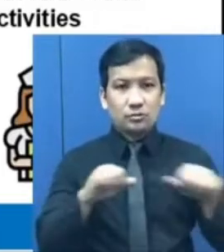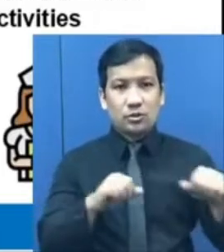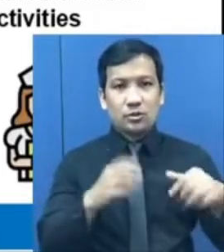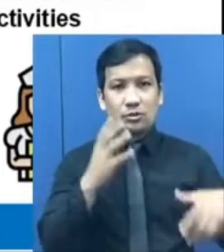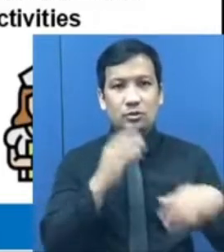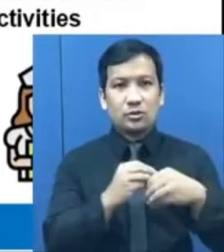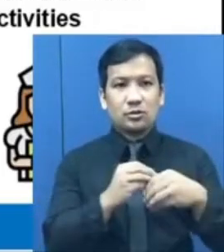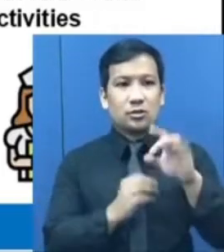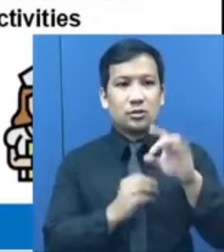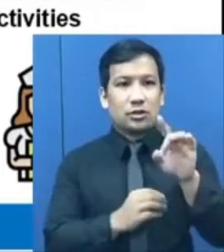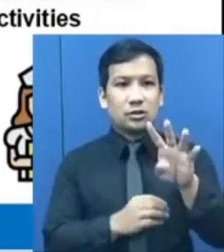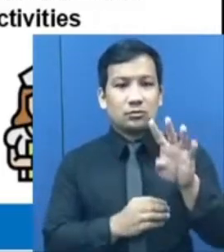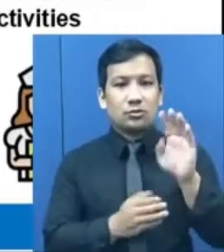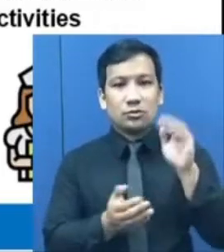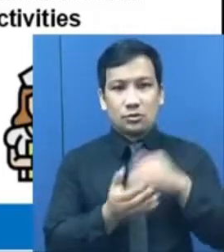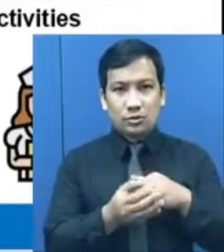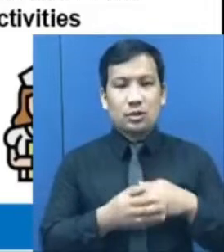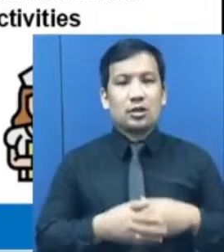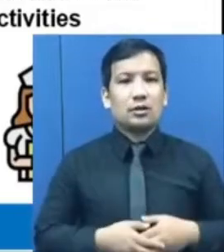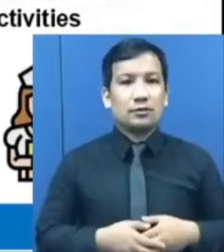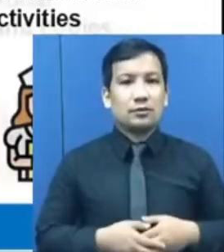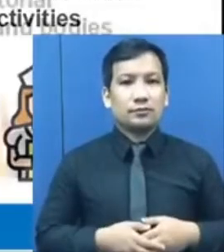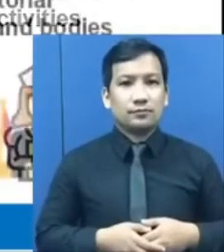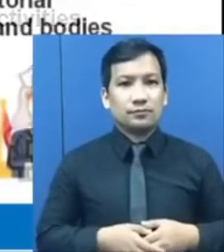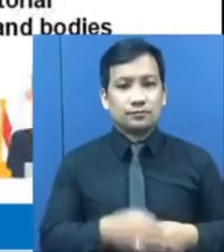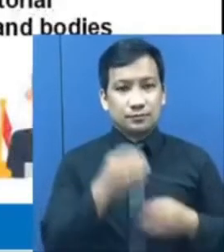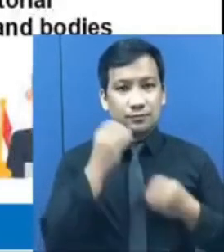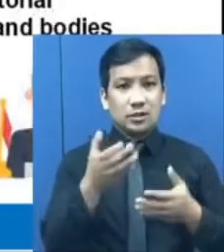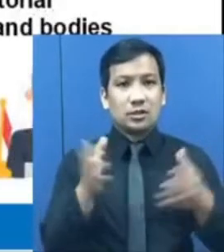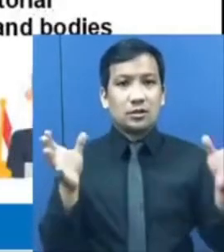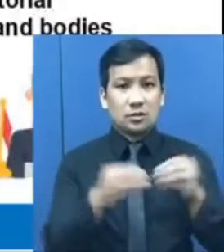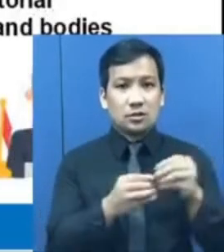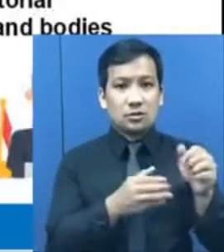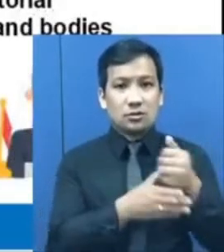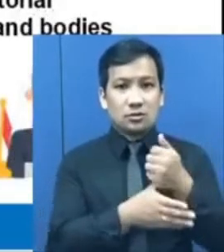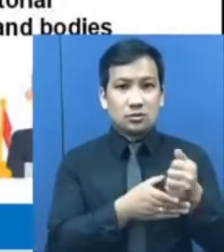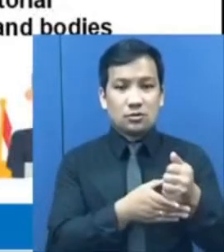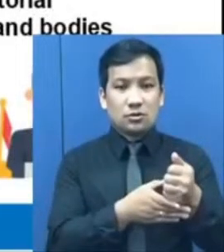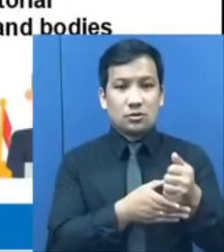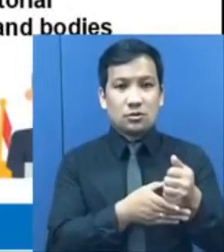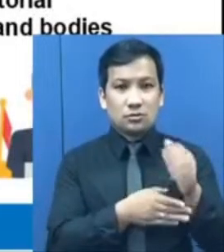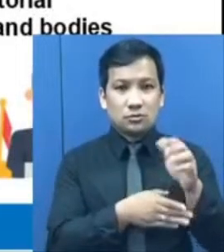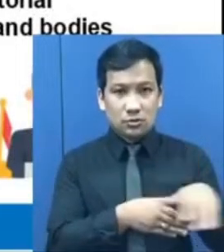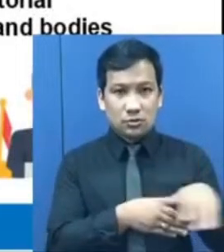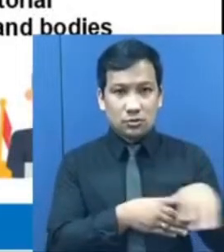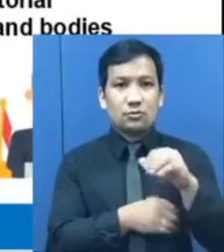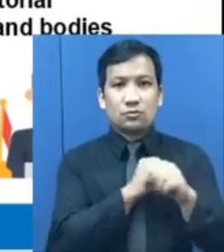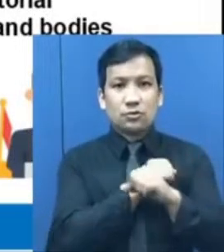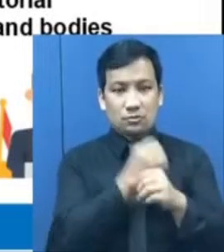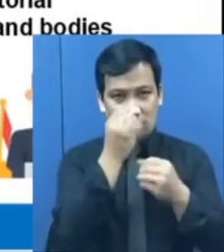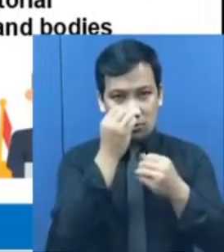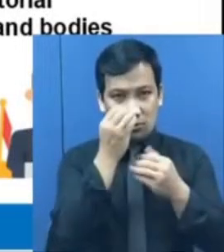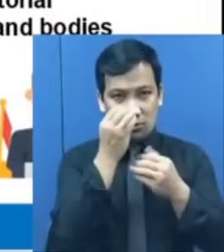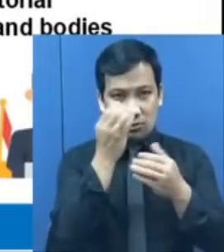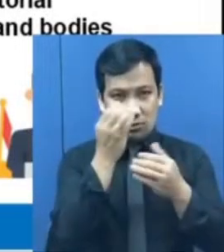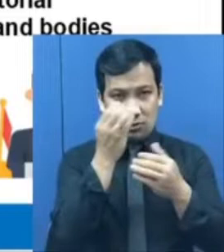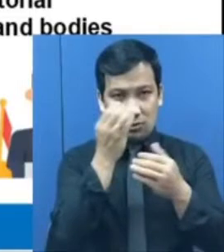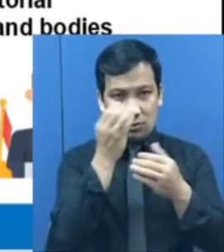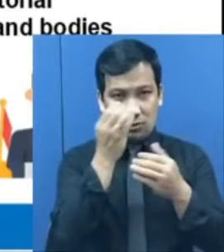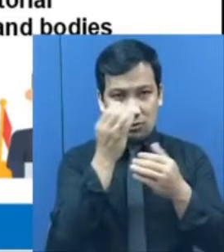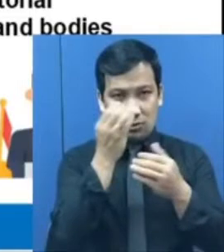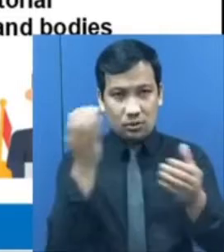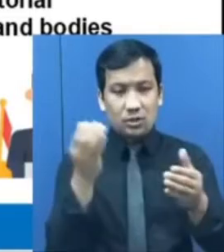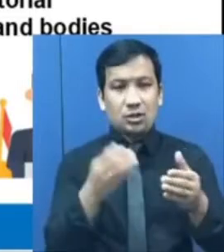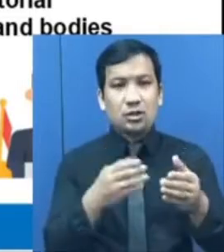84,000. Sa kabilang banda, ang mga subsektor na may pinakamalaking pagbaba sa